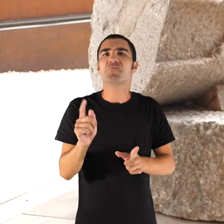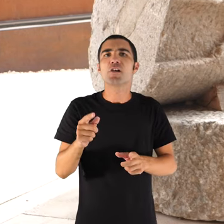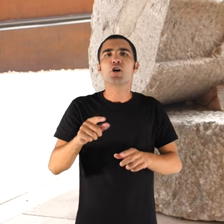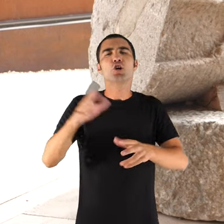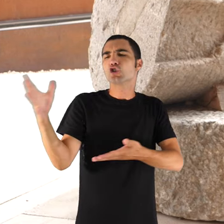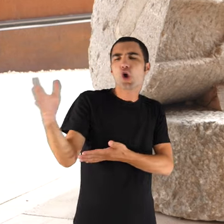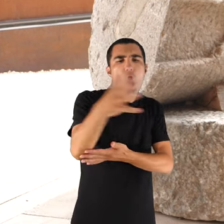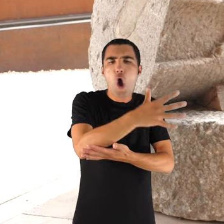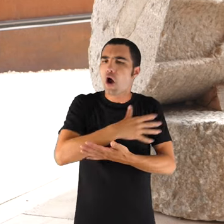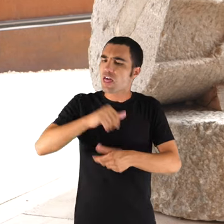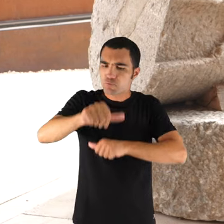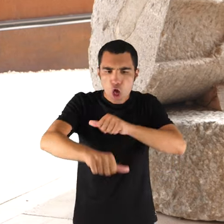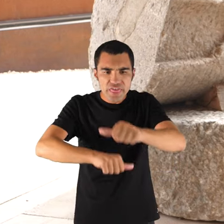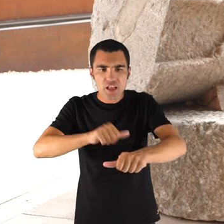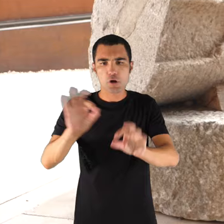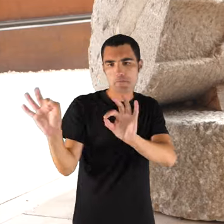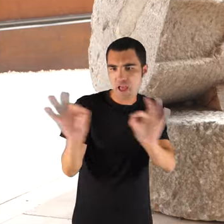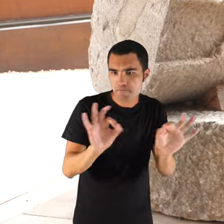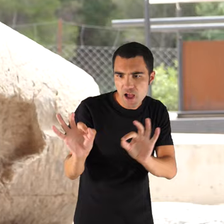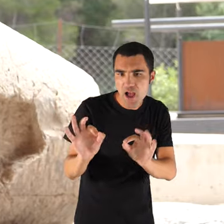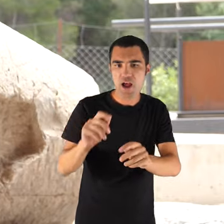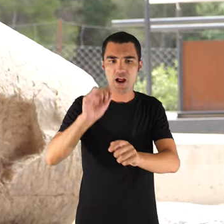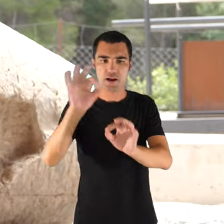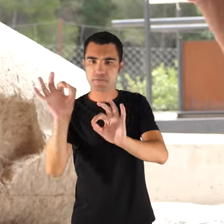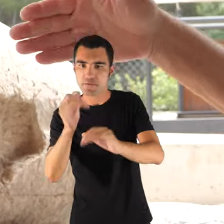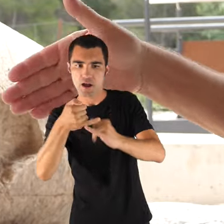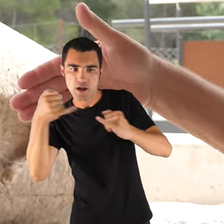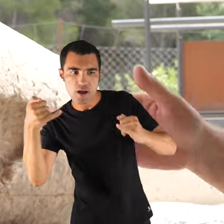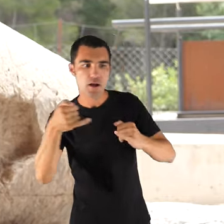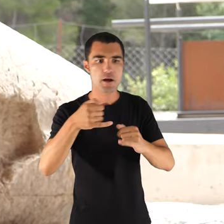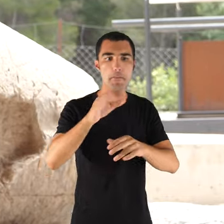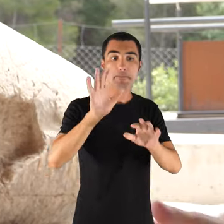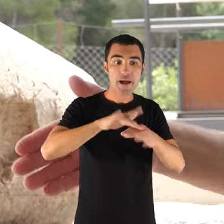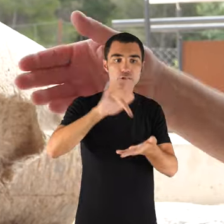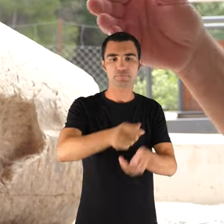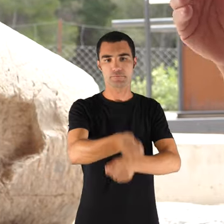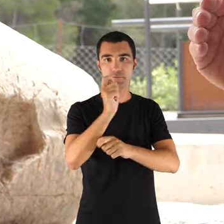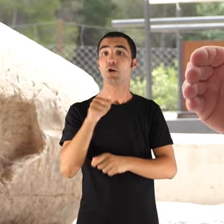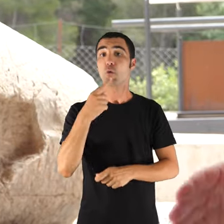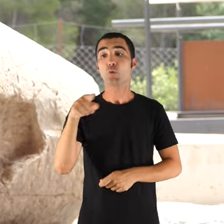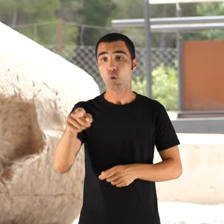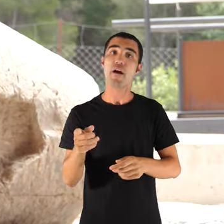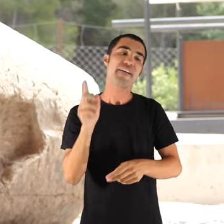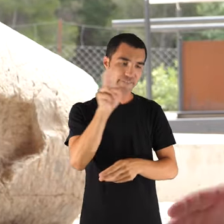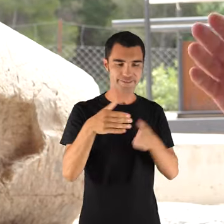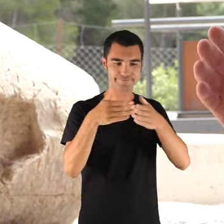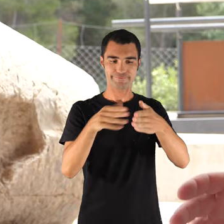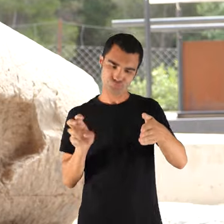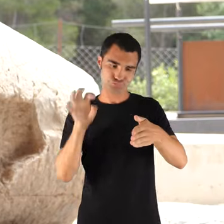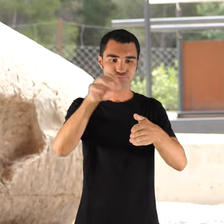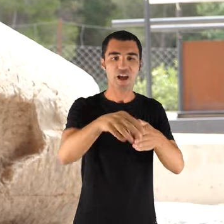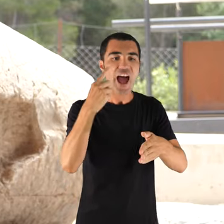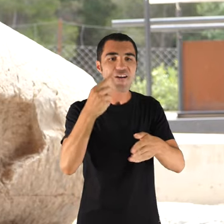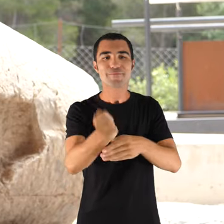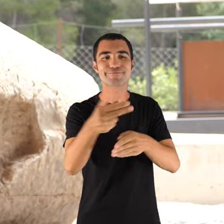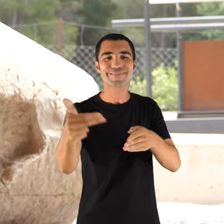procés per agafar un peix. Tu els dius ara vos posàveu a prova veureu venir el peix. I tots